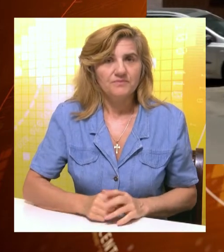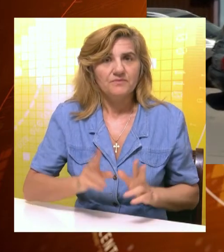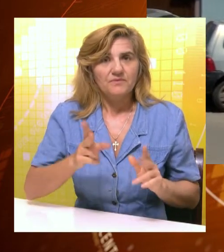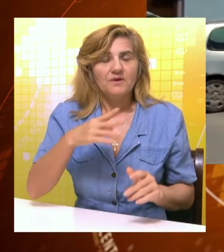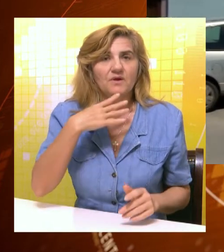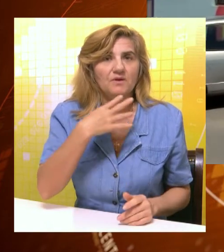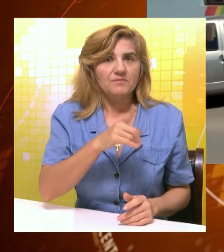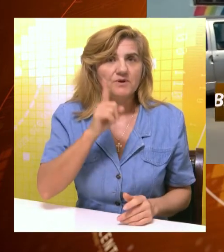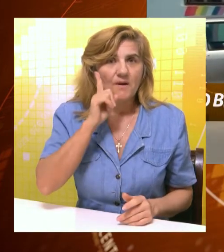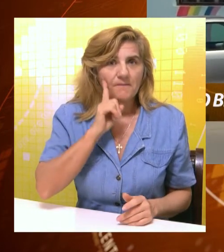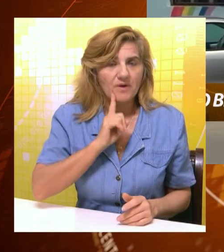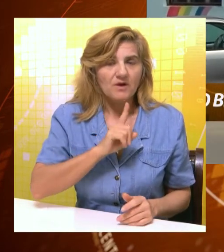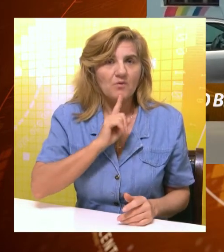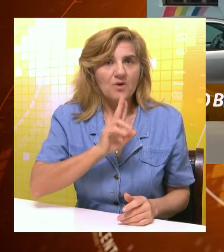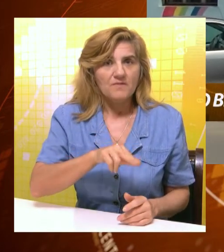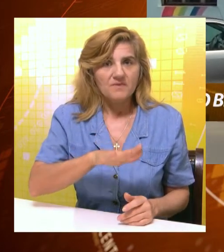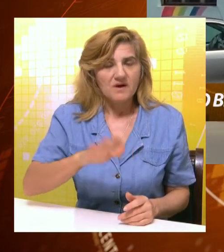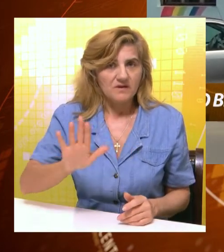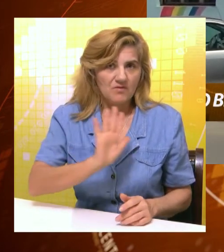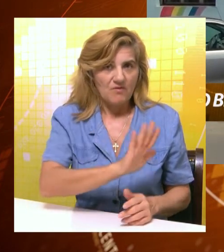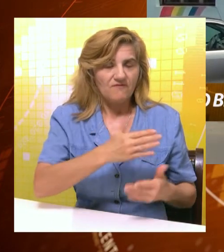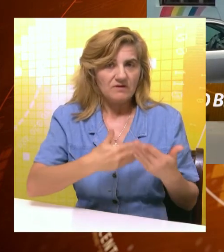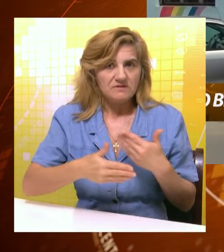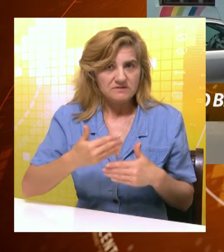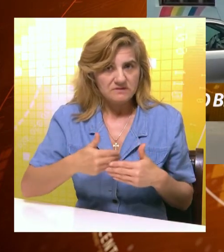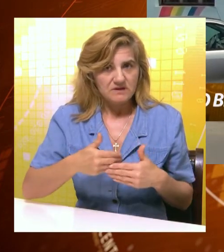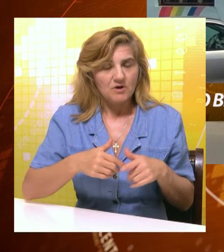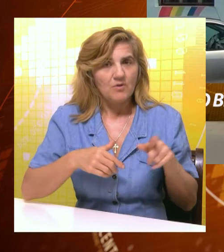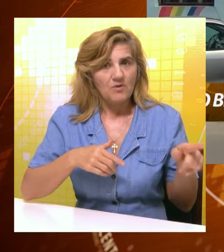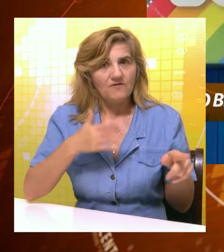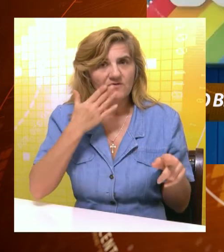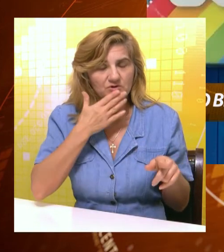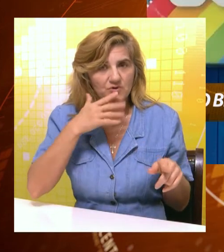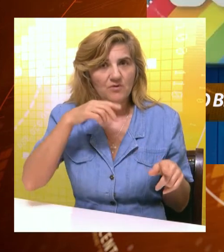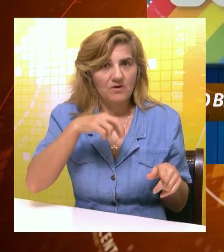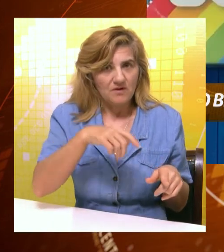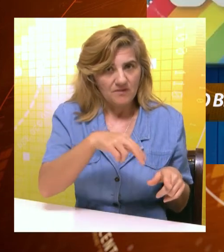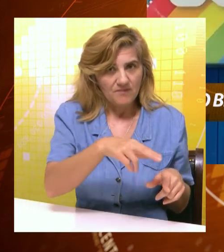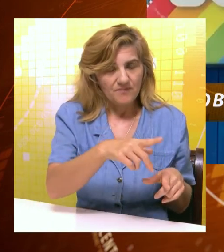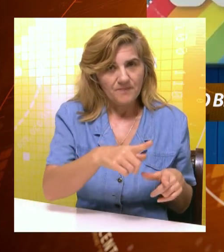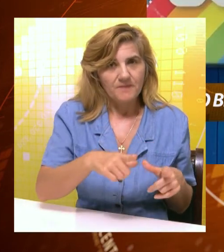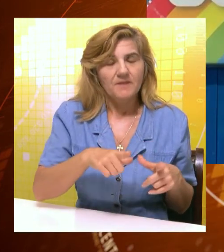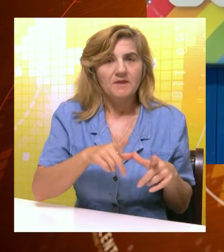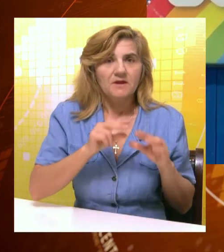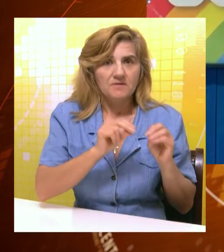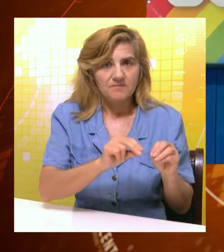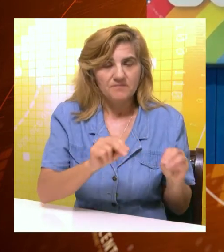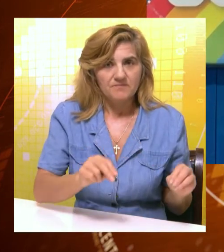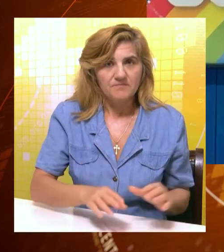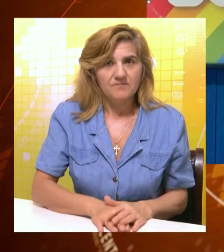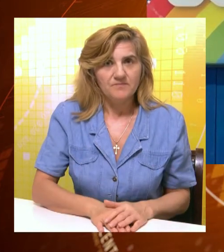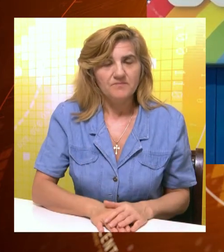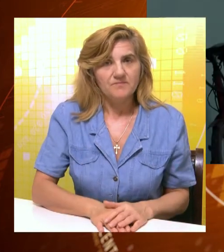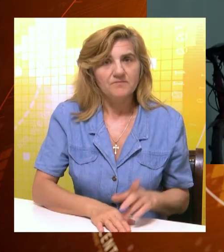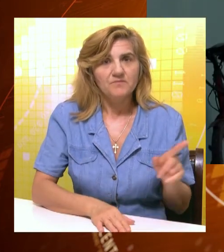Po rečima majke deteta koja je korisnik udruženja, ova školica će u potpunosti koristiti kako samim korisnicima školice, tako i